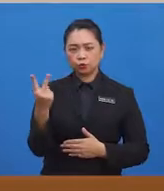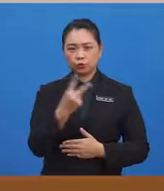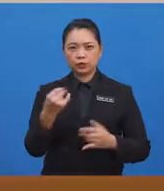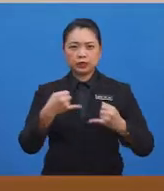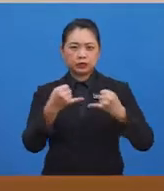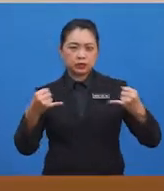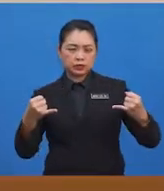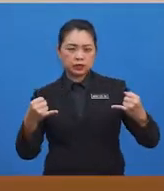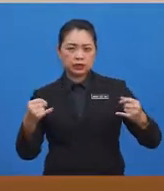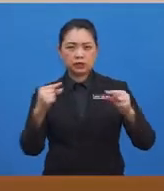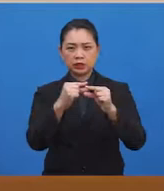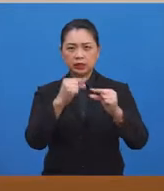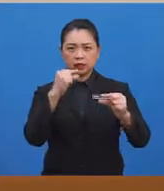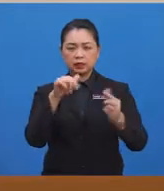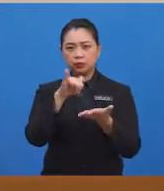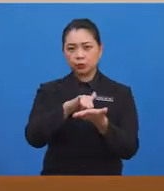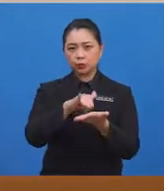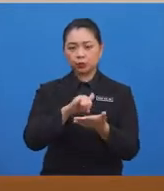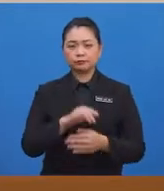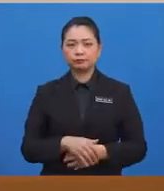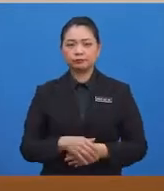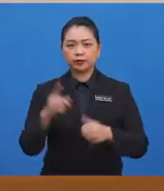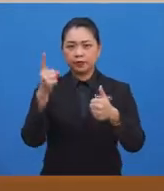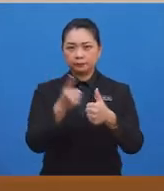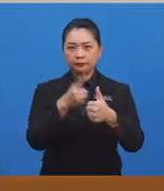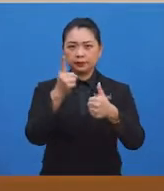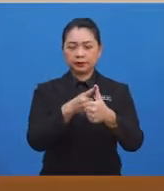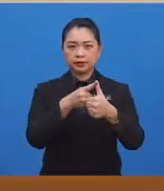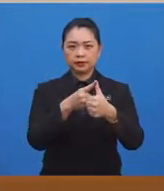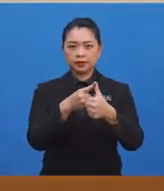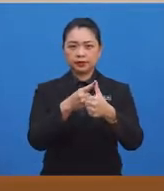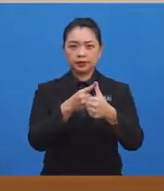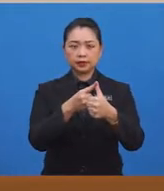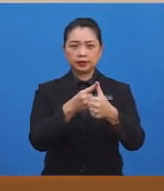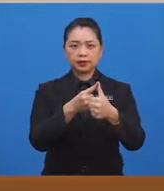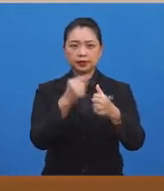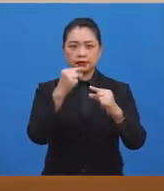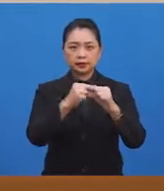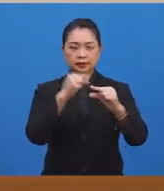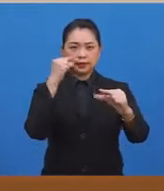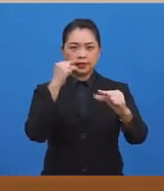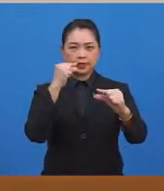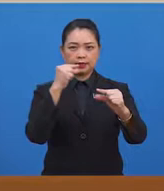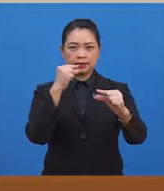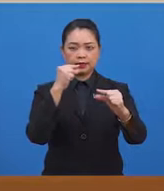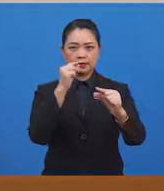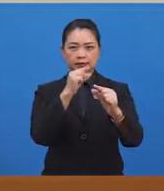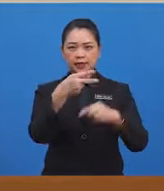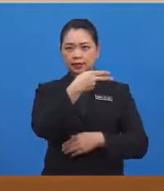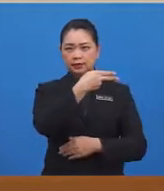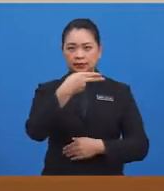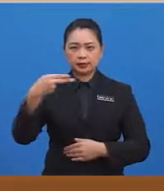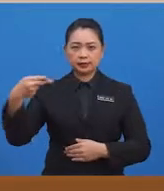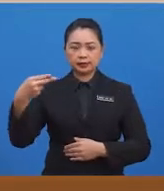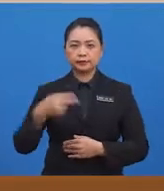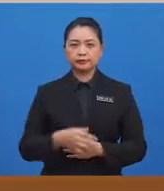Murid-murid, mari cikgu ajarkan bagaimana cara untuk melukis kedua